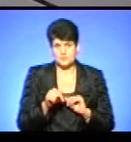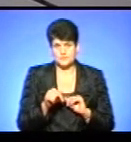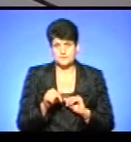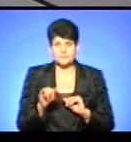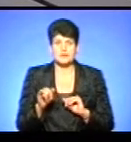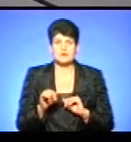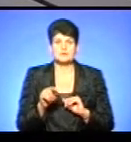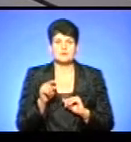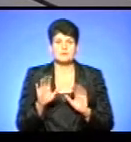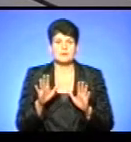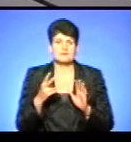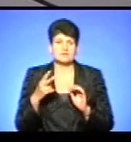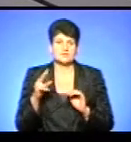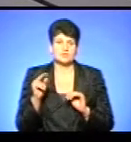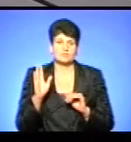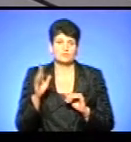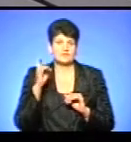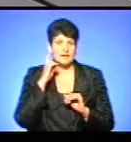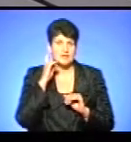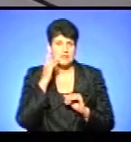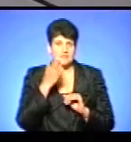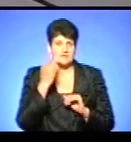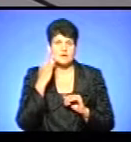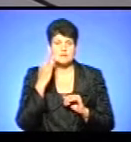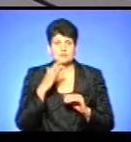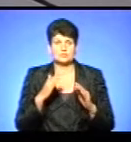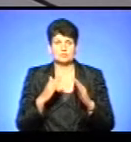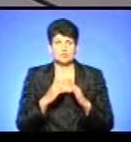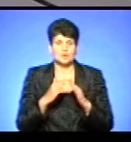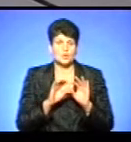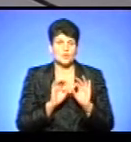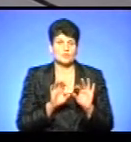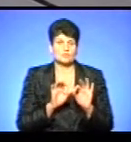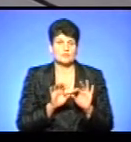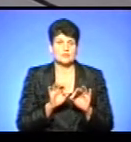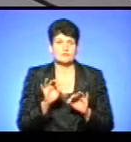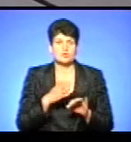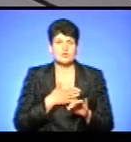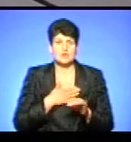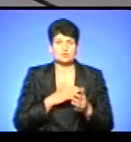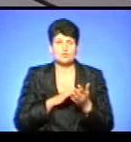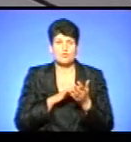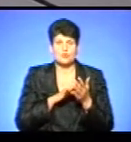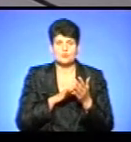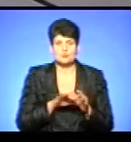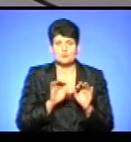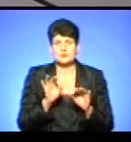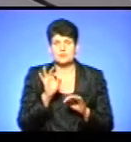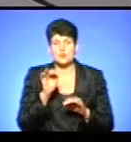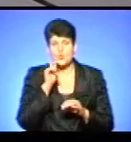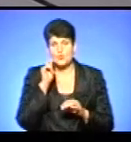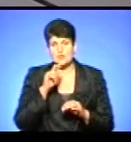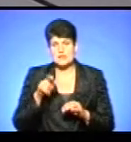з одних тих моментів, ми 20 числа будемо в Києві, в американському будинку, розповідати про наш обходу, розповідати про українців, і будемо